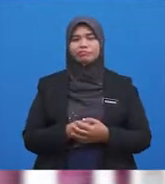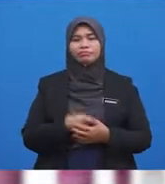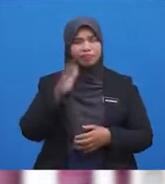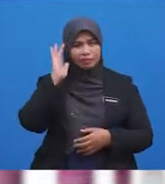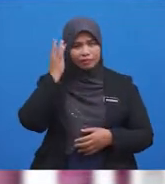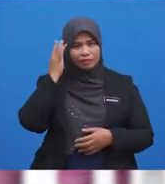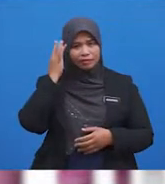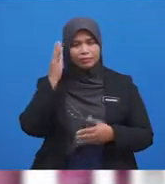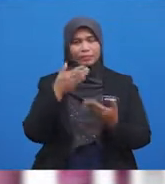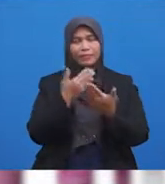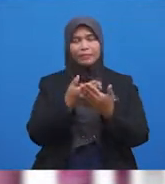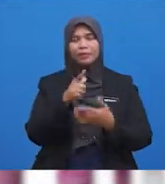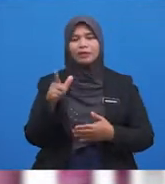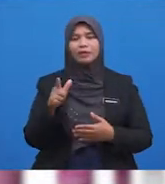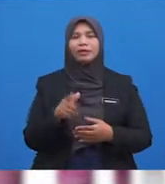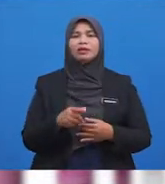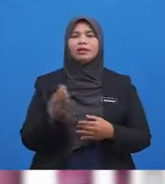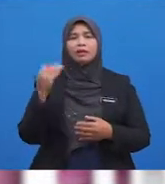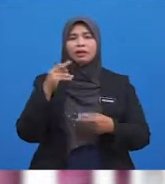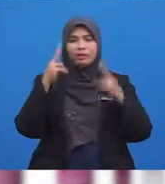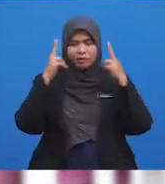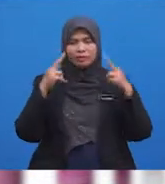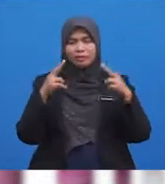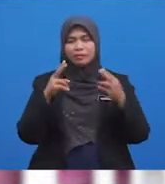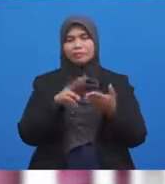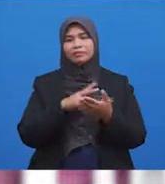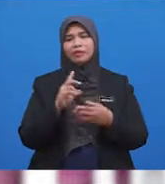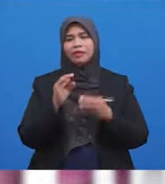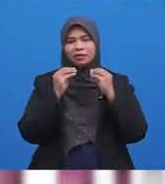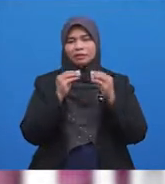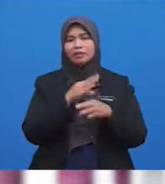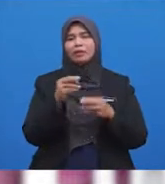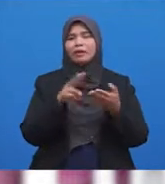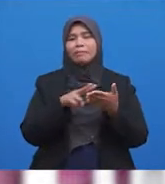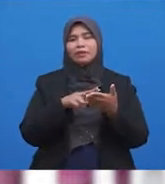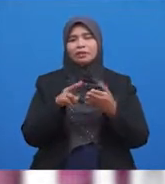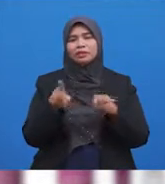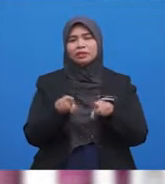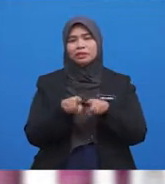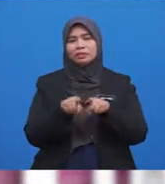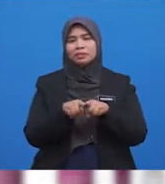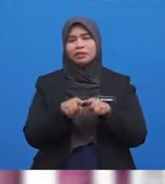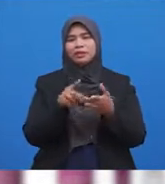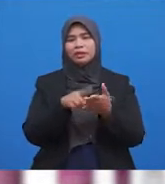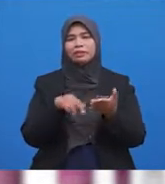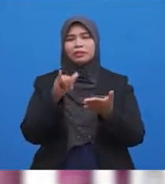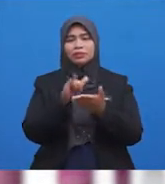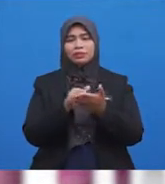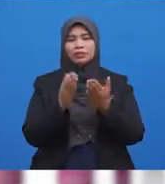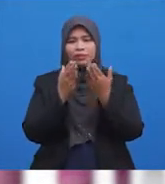Baiklah, mari kita baca sama-sama dengan ustazah Apa itu